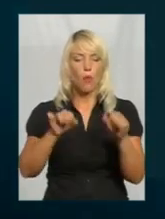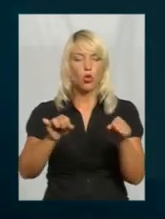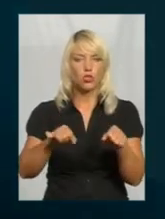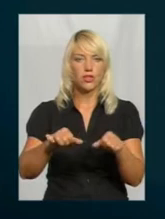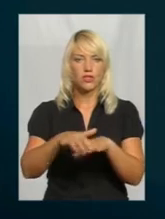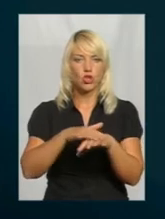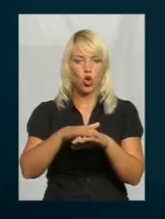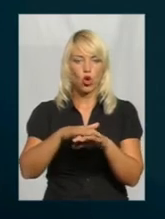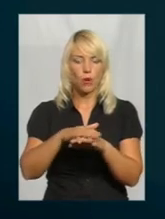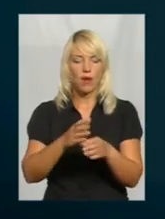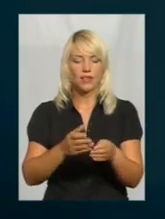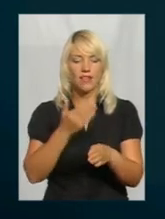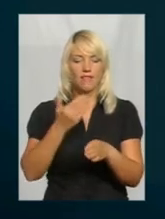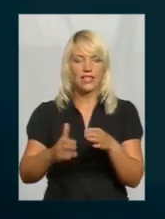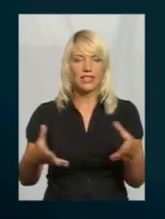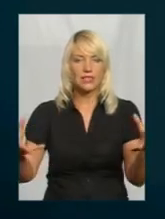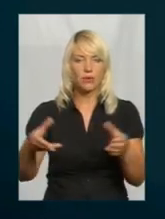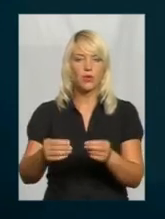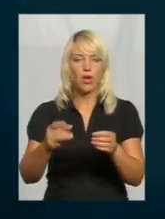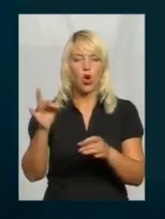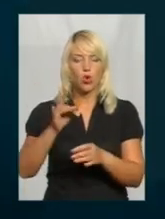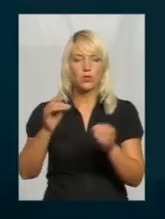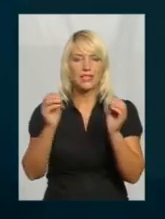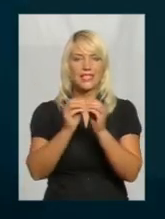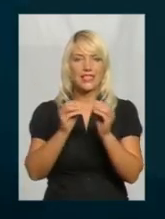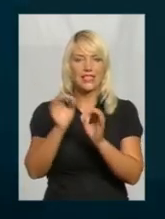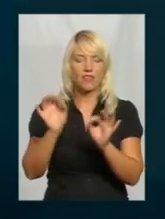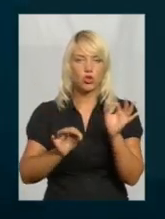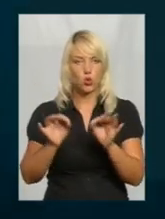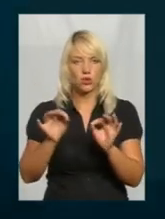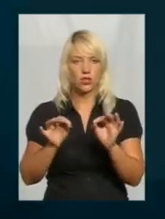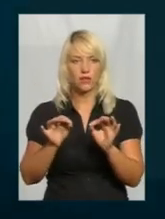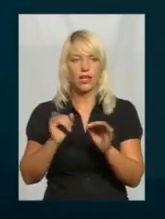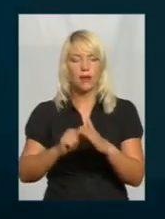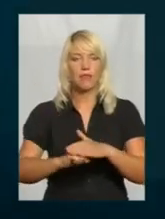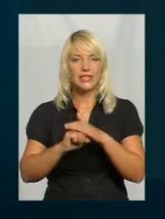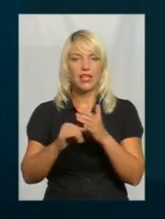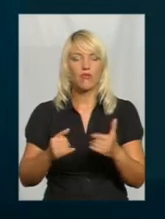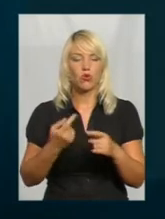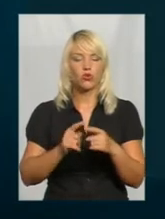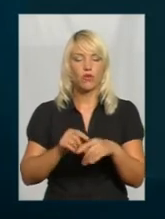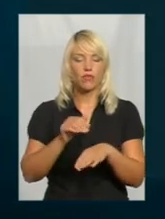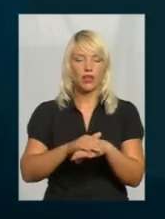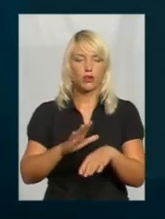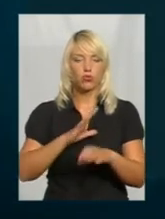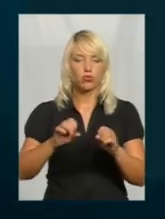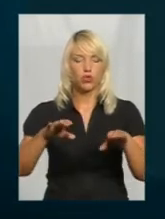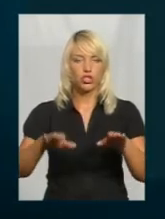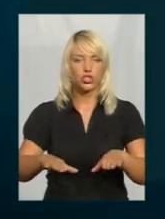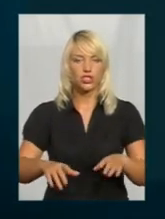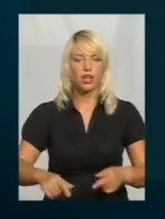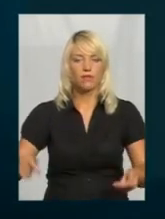виділити співфінансування в розмірі 10%. І як підставою цього факту було рішення